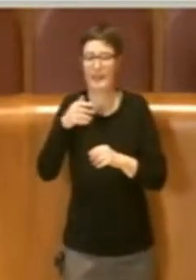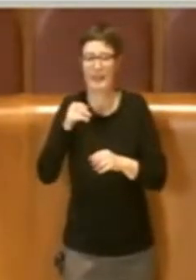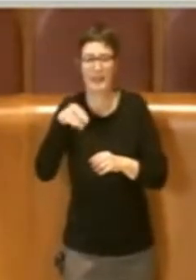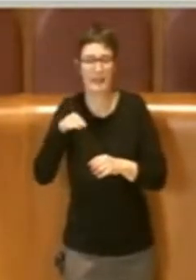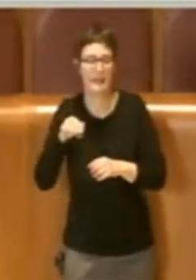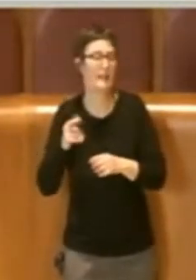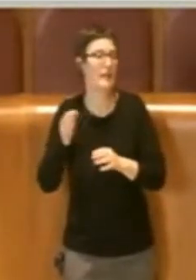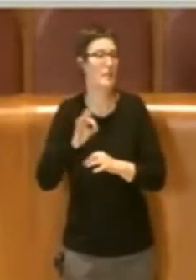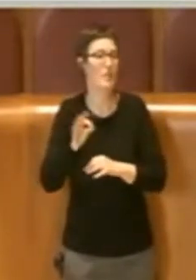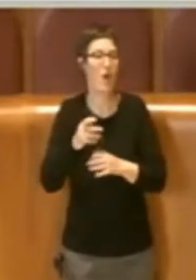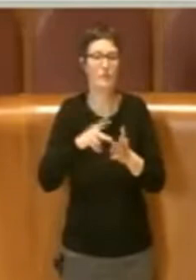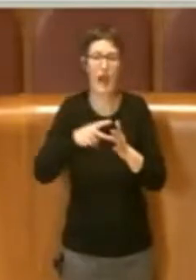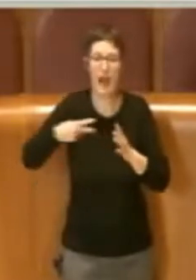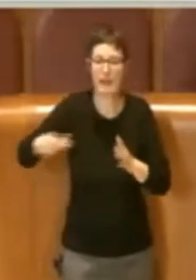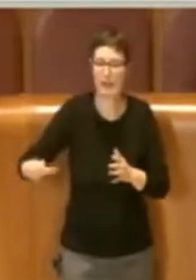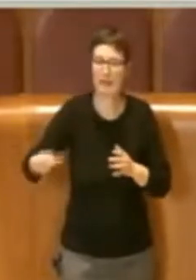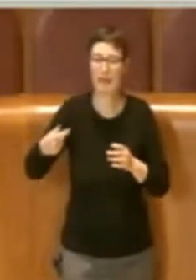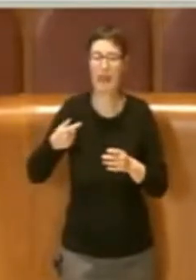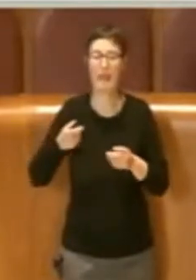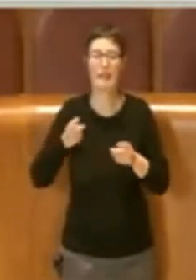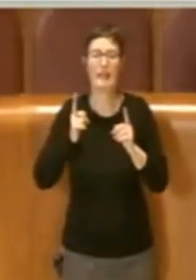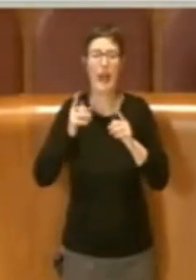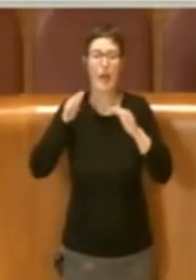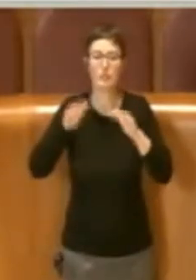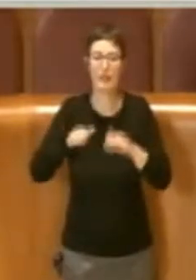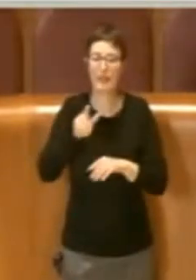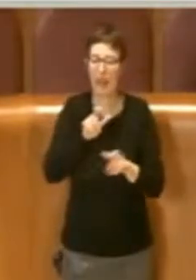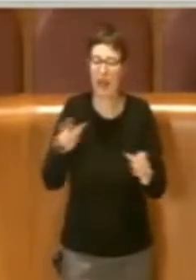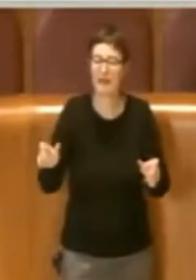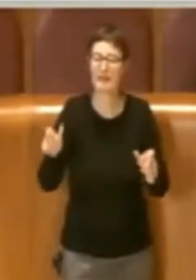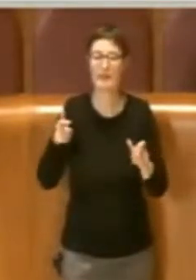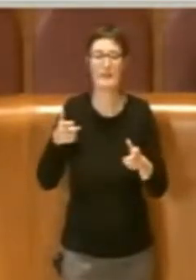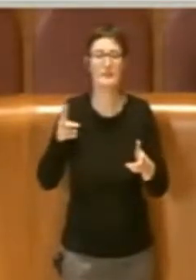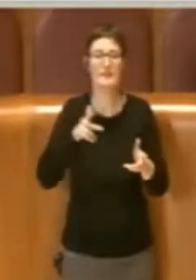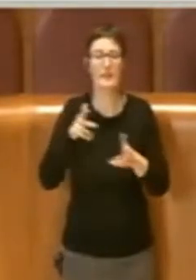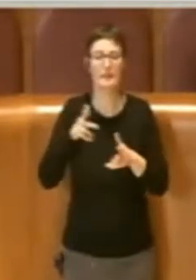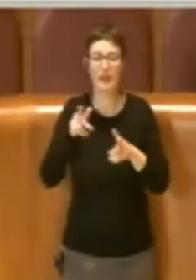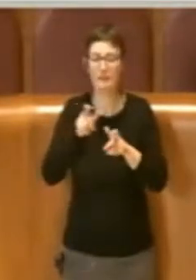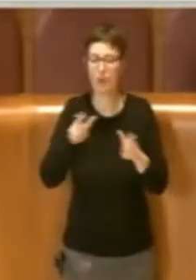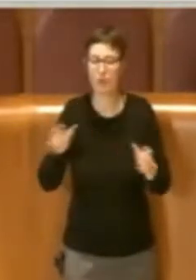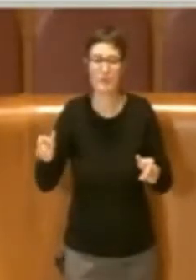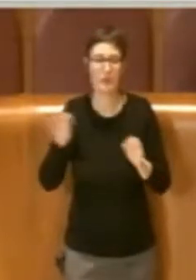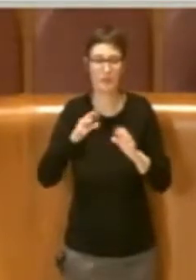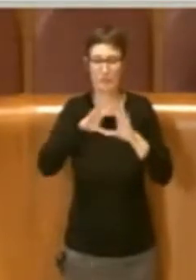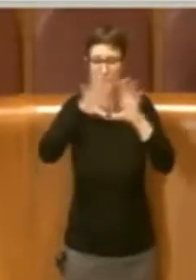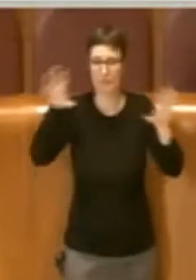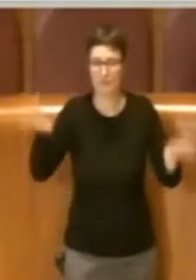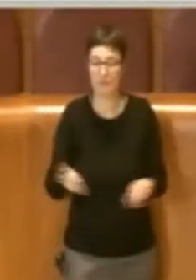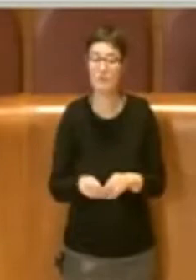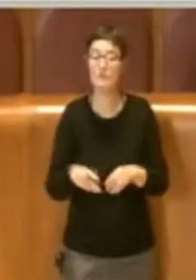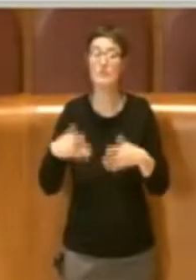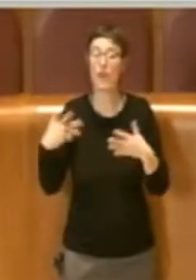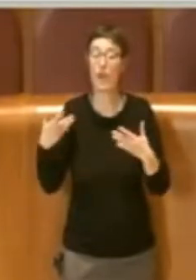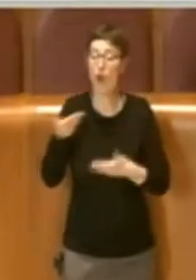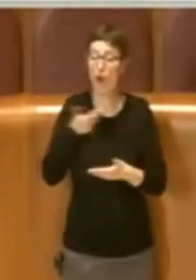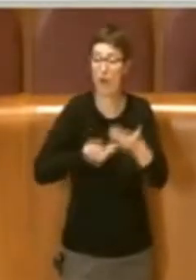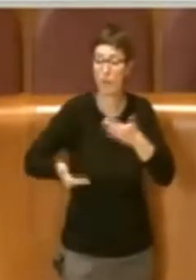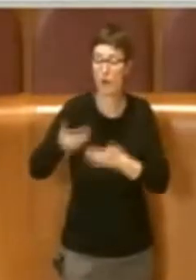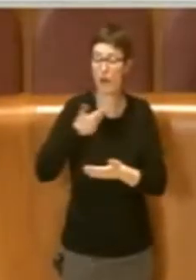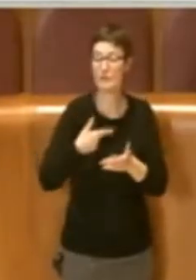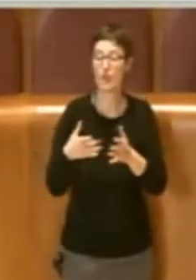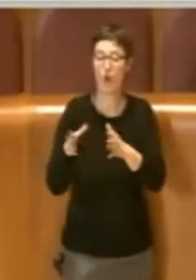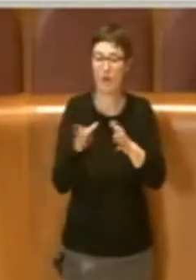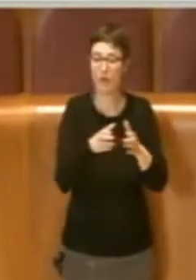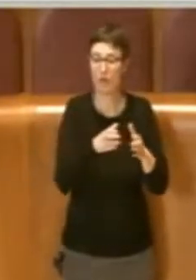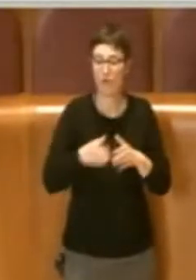sociologi, ambientalisti, trasportisti, in collaborazione con i cittadini, con i comitati di quelle zone